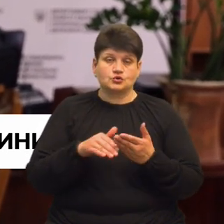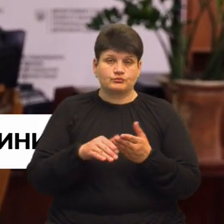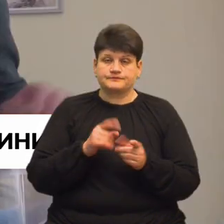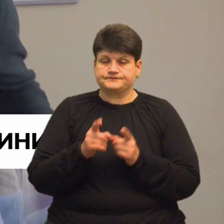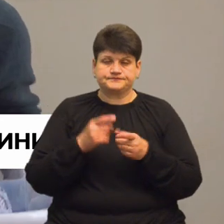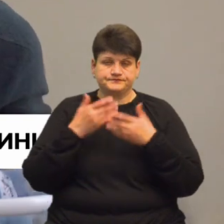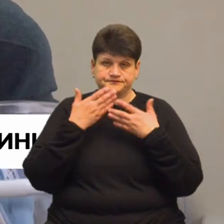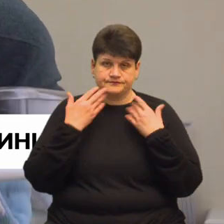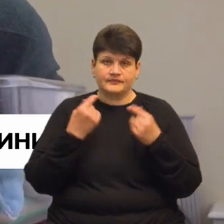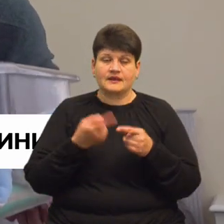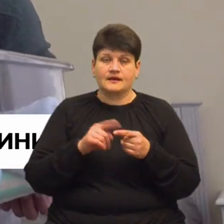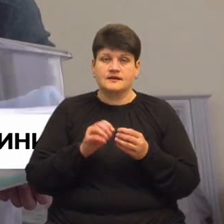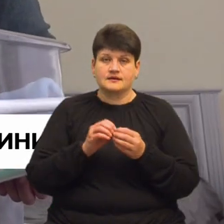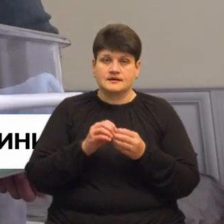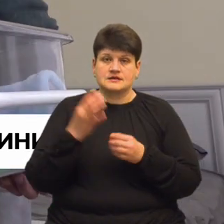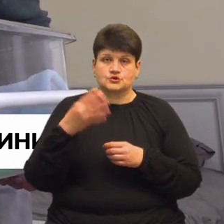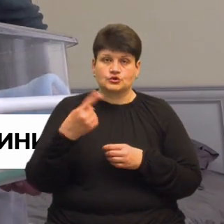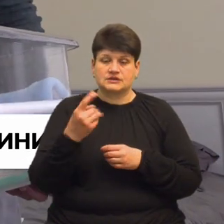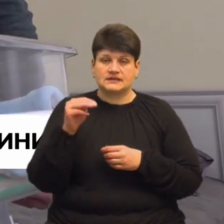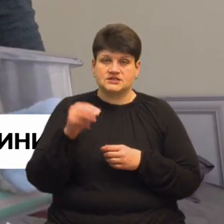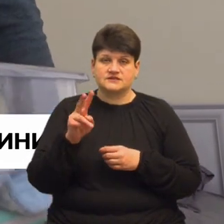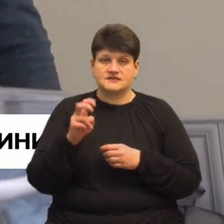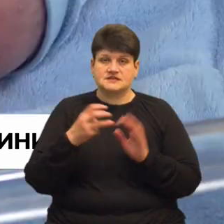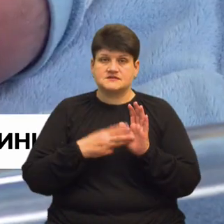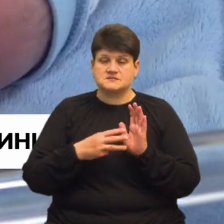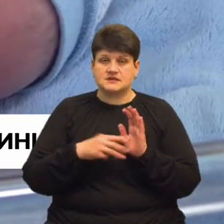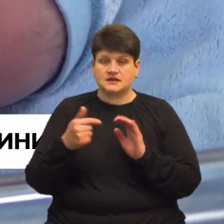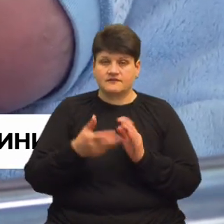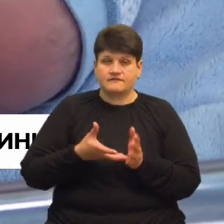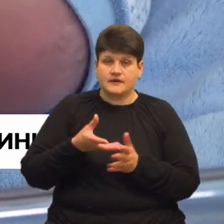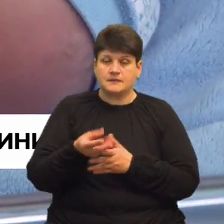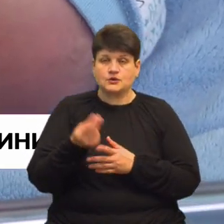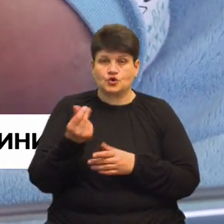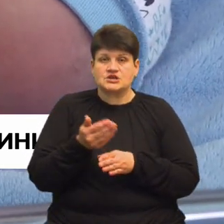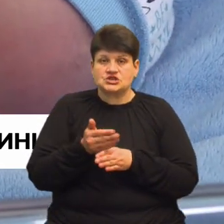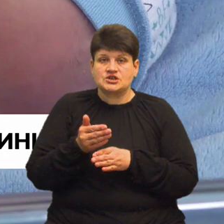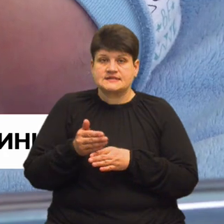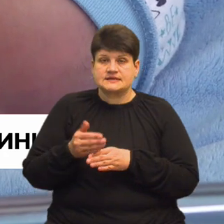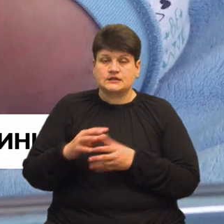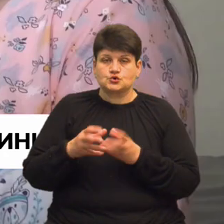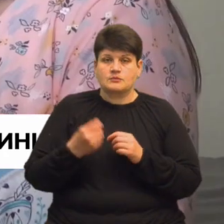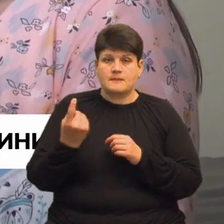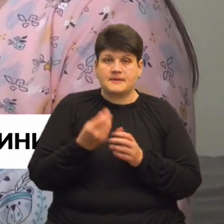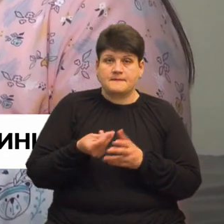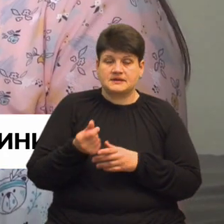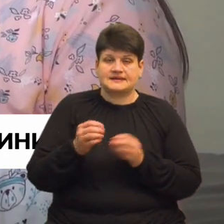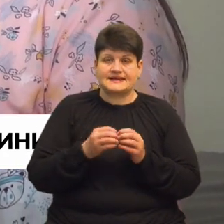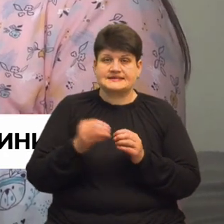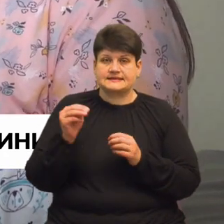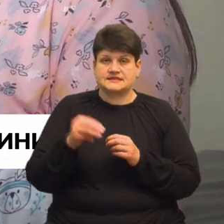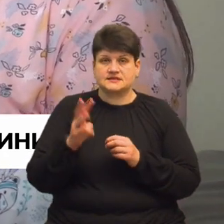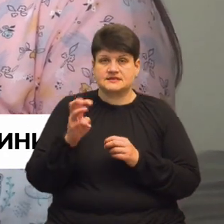Оксана Смолійці, 41 тисяча 280 гривень. За її словами, виплачують гроші частинами. Сума першого платежу – 10 тисяч 320